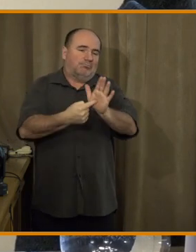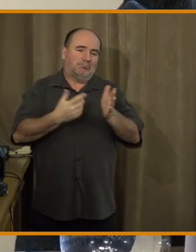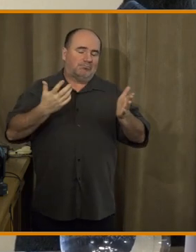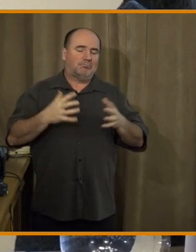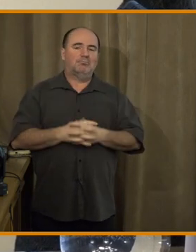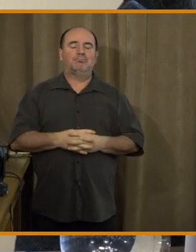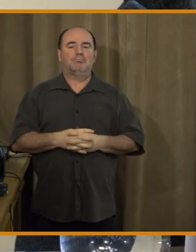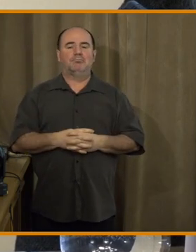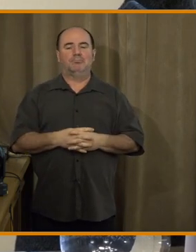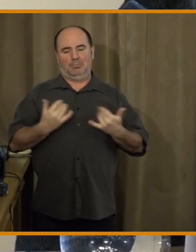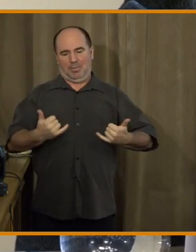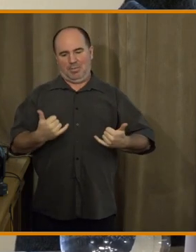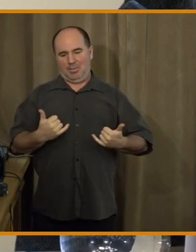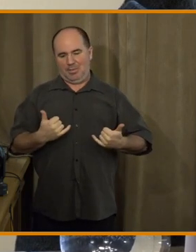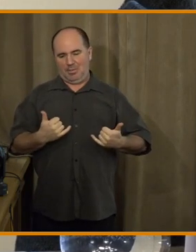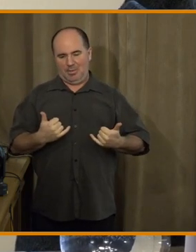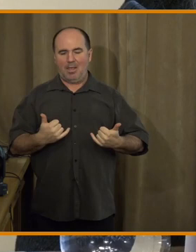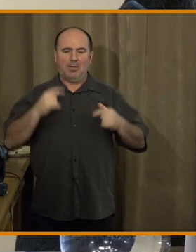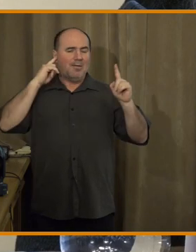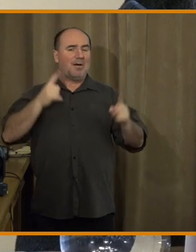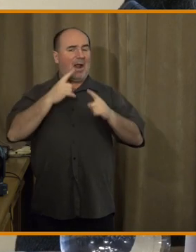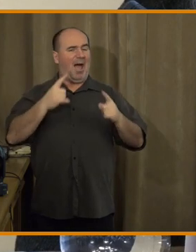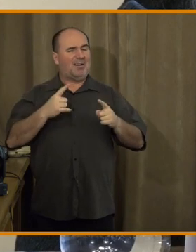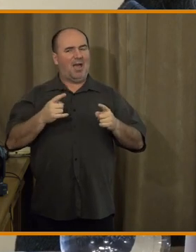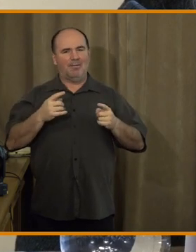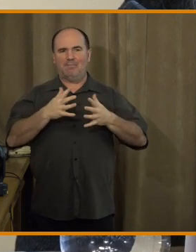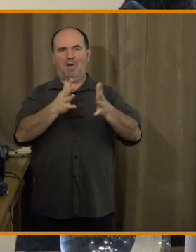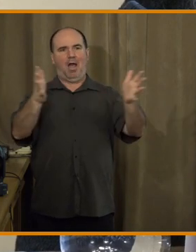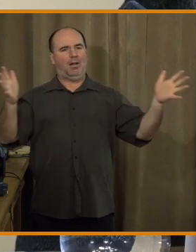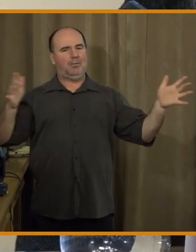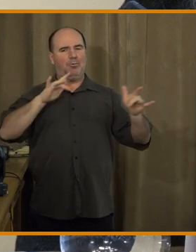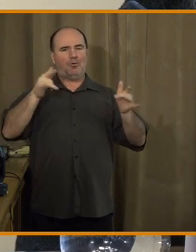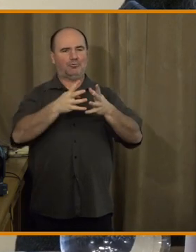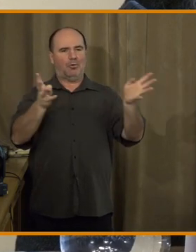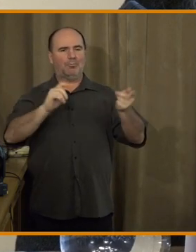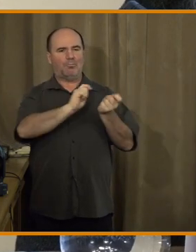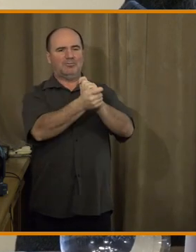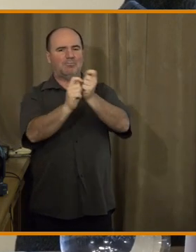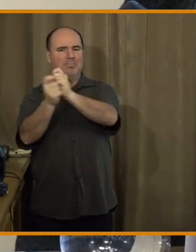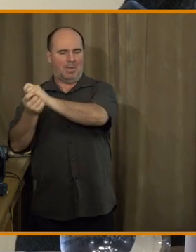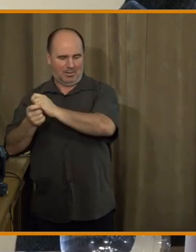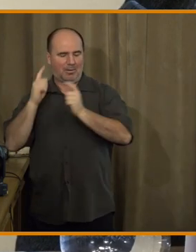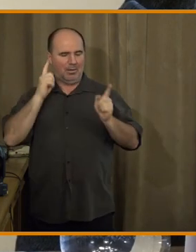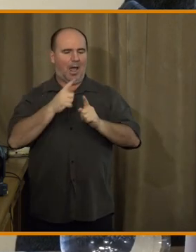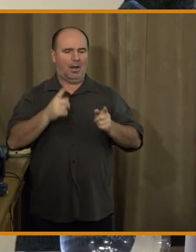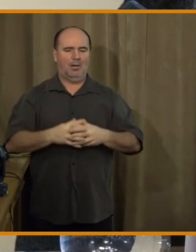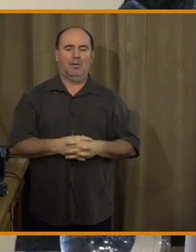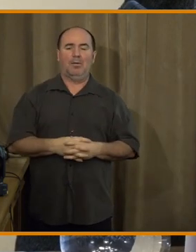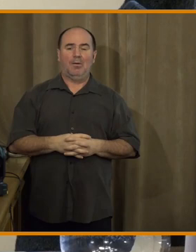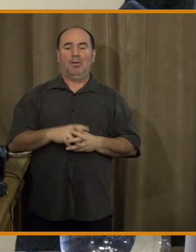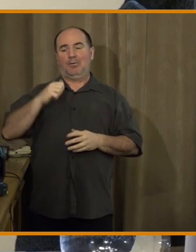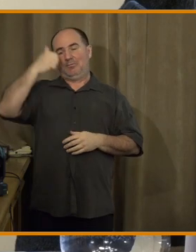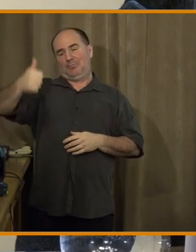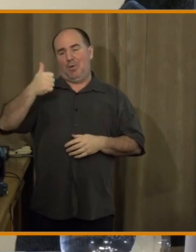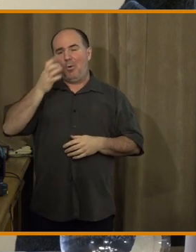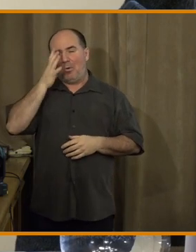Teď je největší prostor v těch rádiích s hlasem a s tím si určitě budeme ještě příští rok hodně hrát, ale